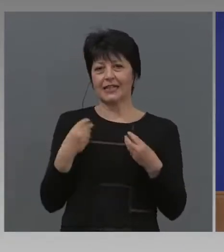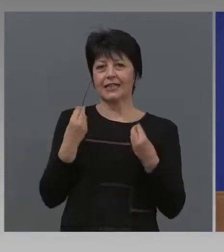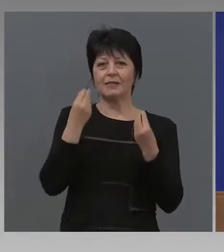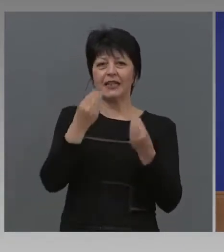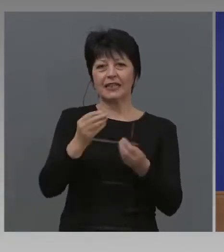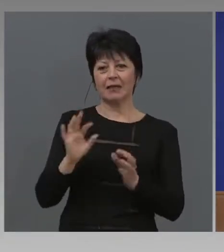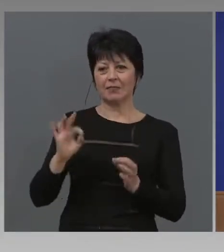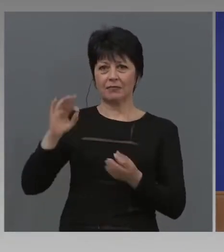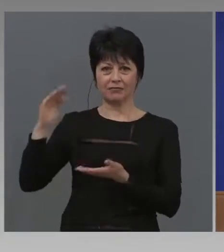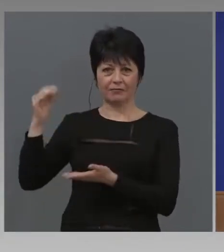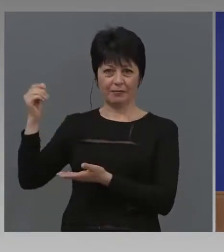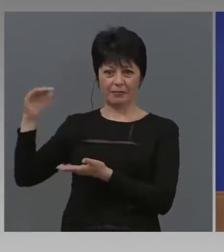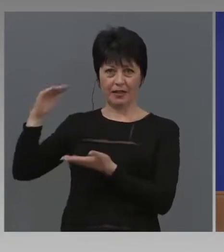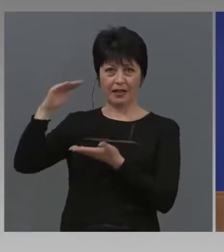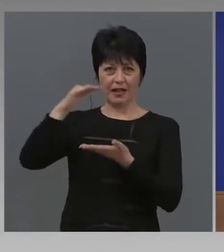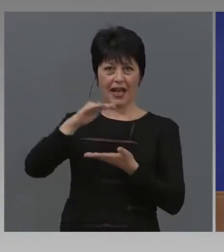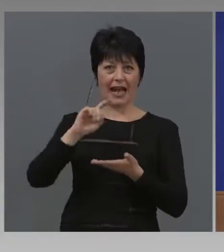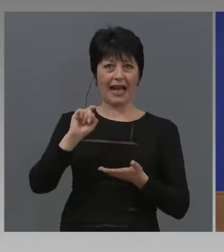Да.